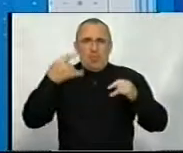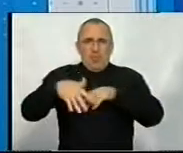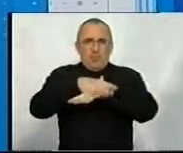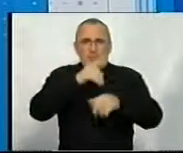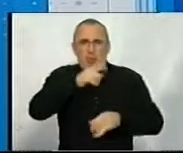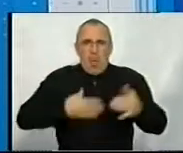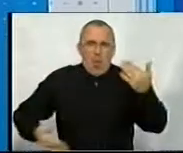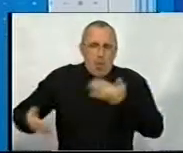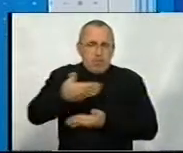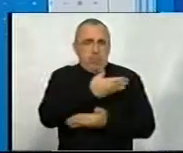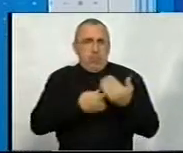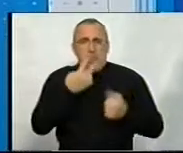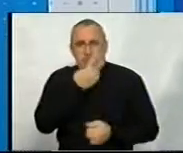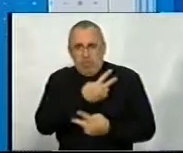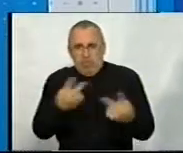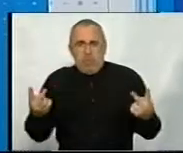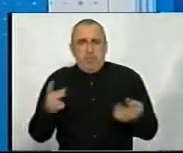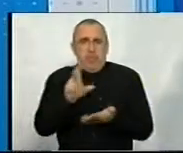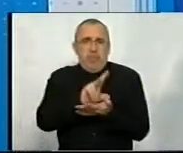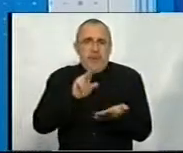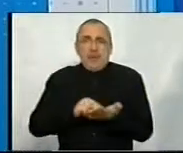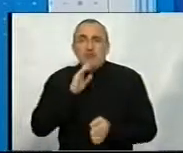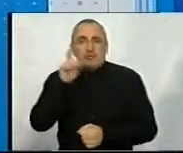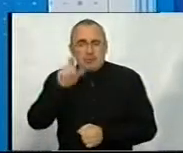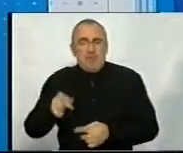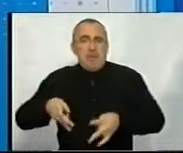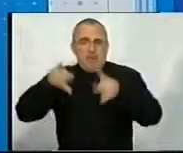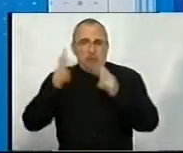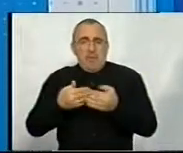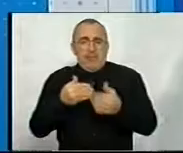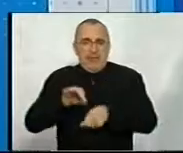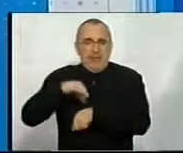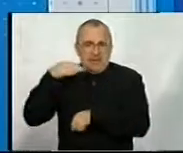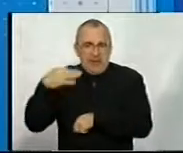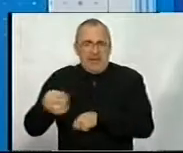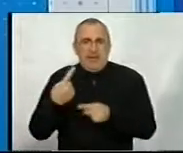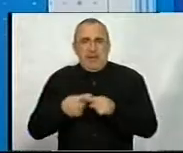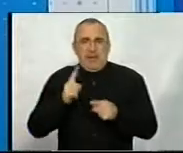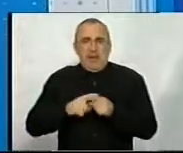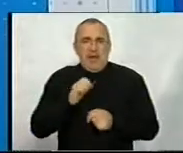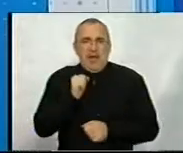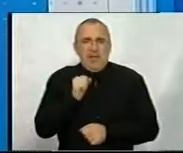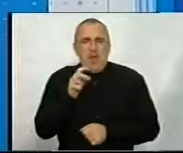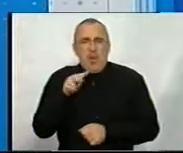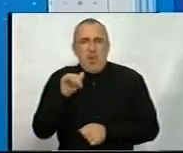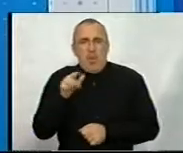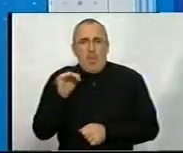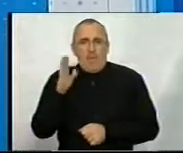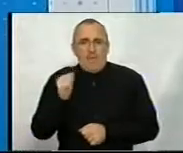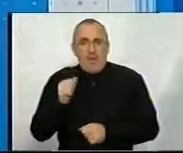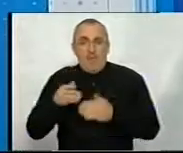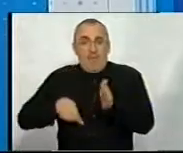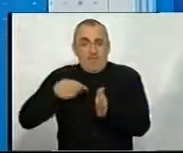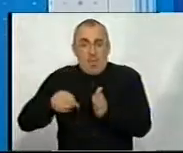обговорення. Ми бачимо приклади жінок, які постраждали від насилля. Це і Анастасія Лугова, яка в поїзді з